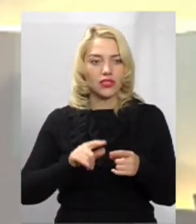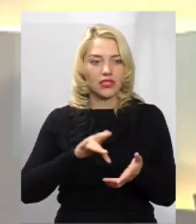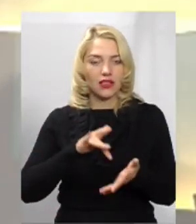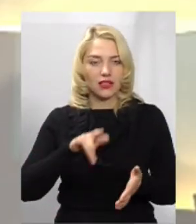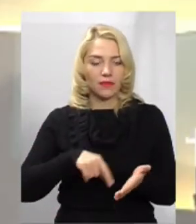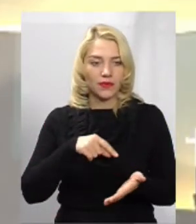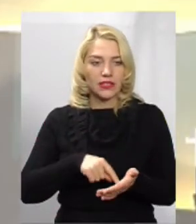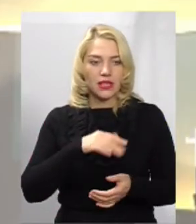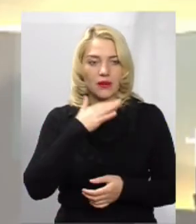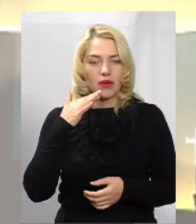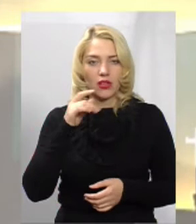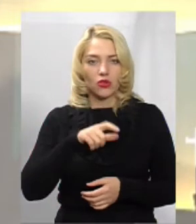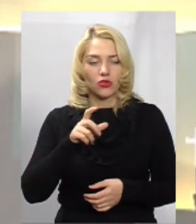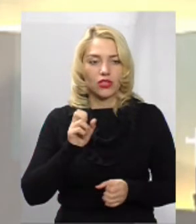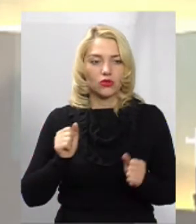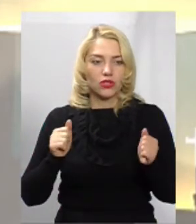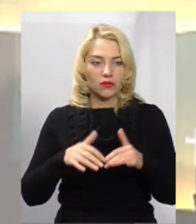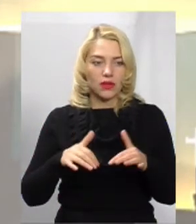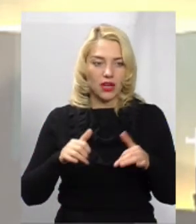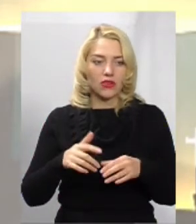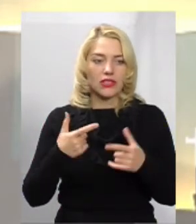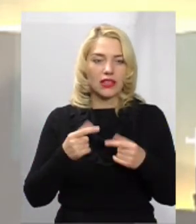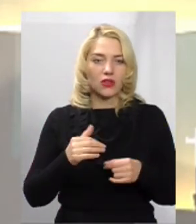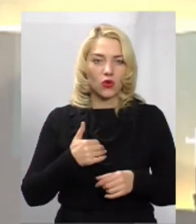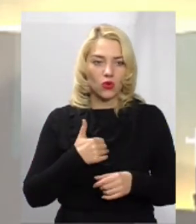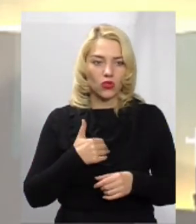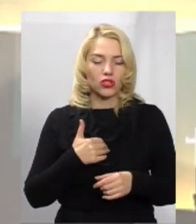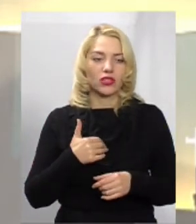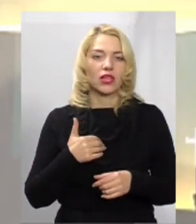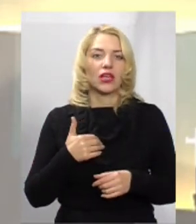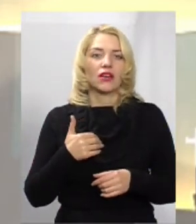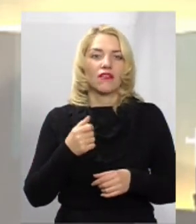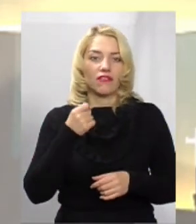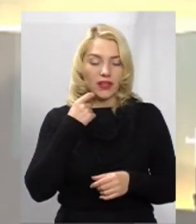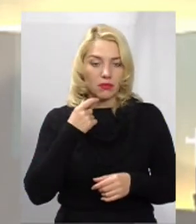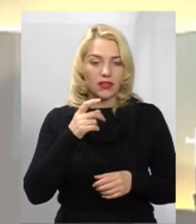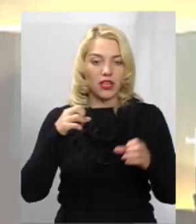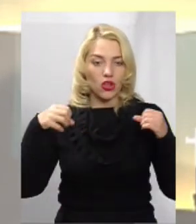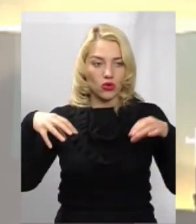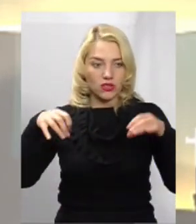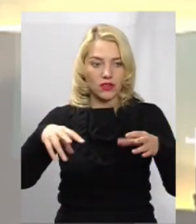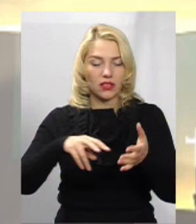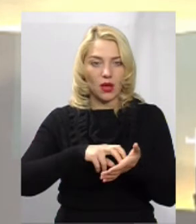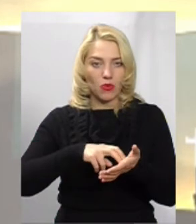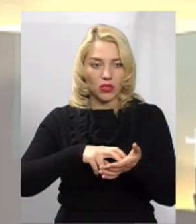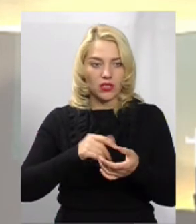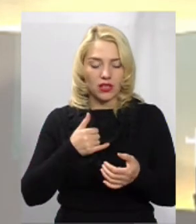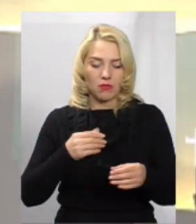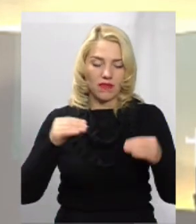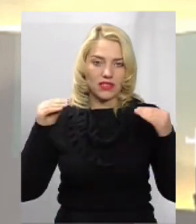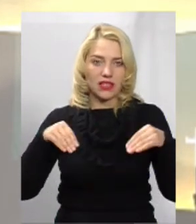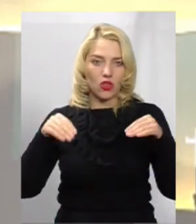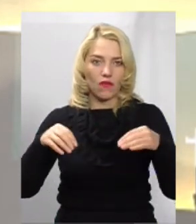центрі міста дуже багато людей, які збираються, хочуть десь випити. І освітлених місць вони бояться. Ми встановили сучасні класні